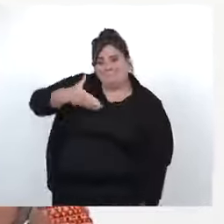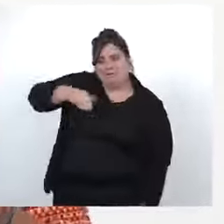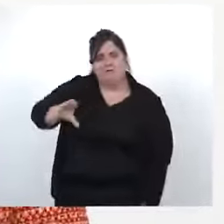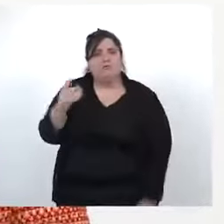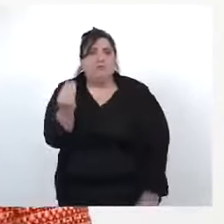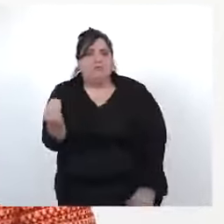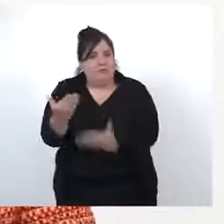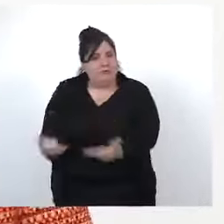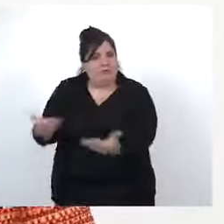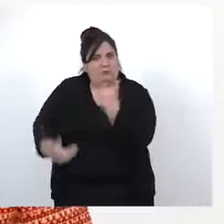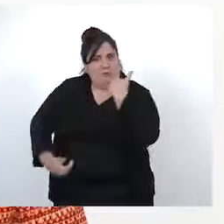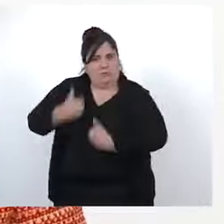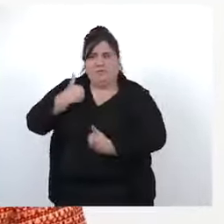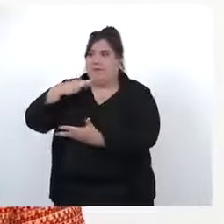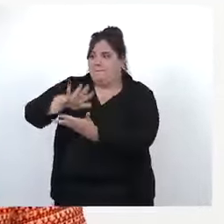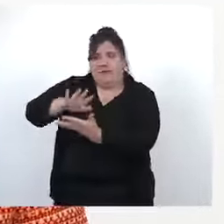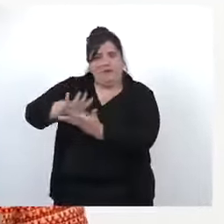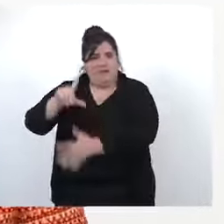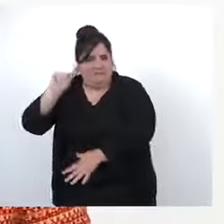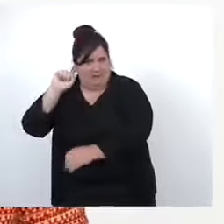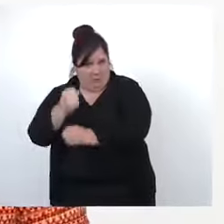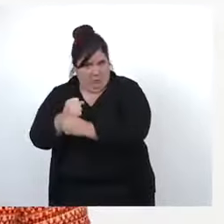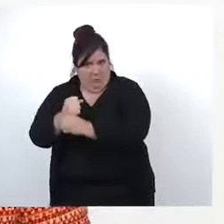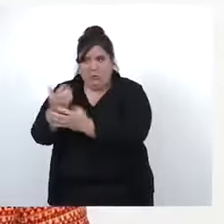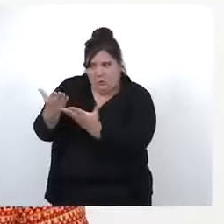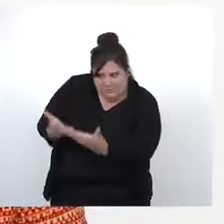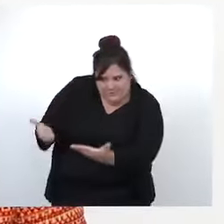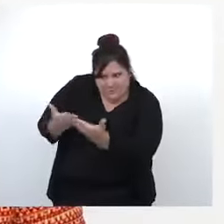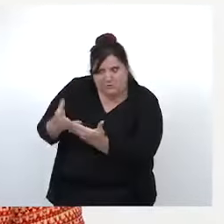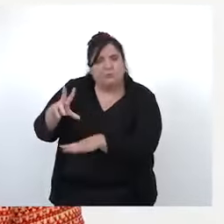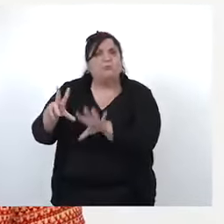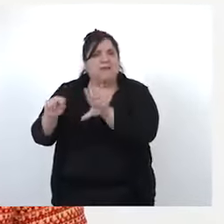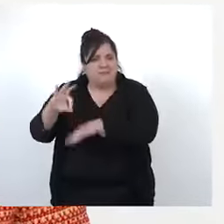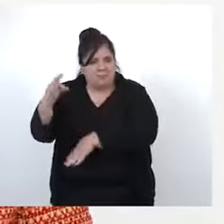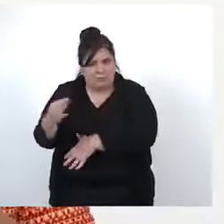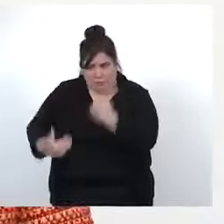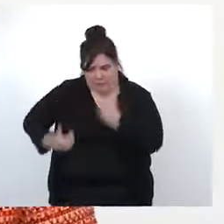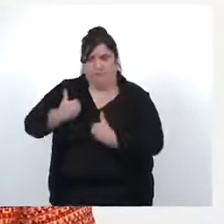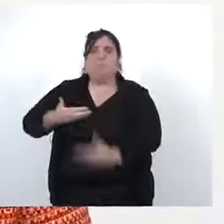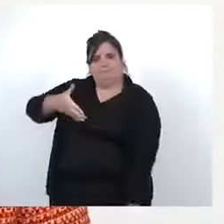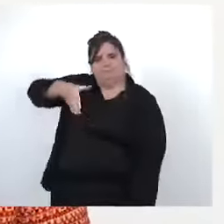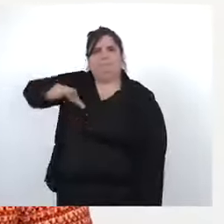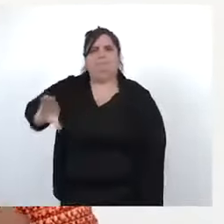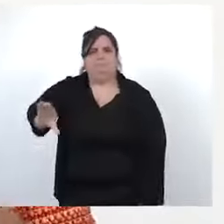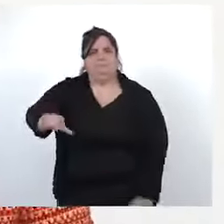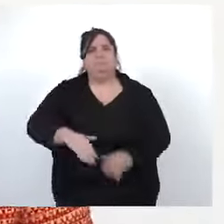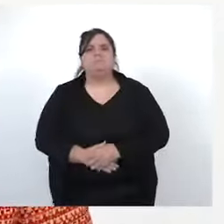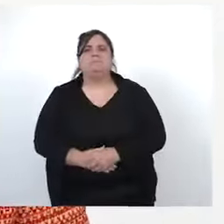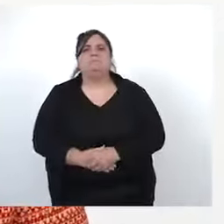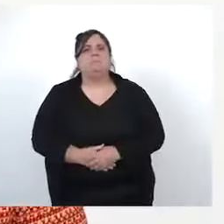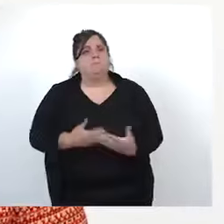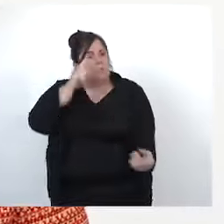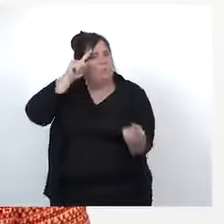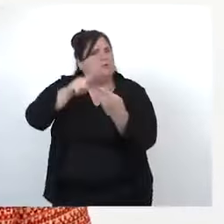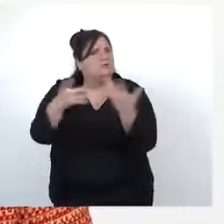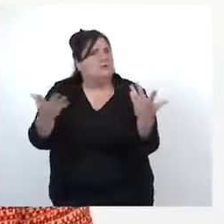la EEH, jusqu'aux 20 ans de l'enfant, si le handicap est à 80%. L'objectif de scolarisation de 100%